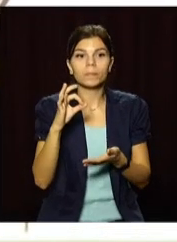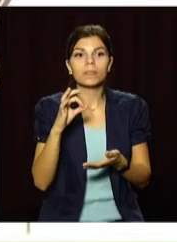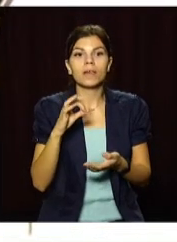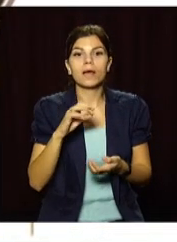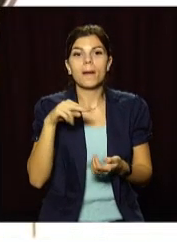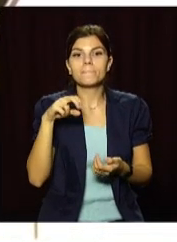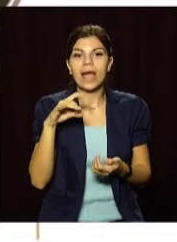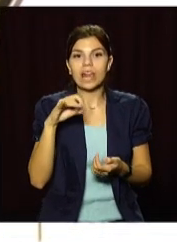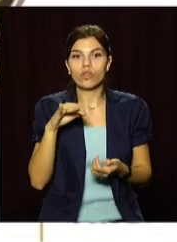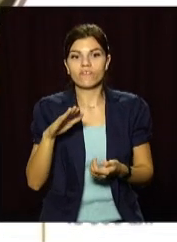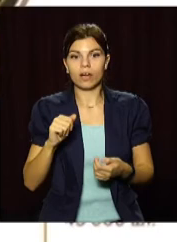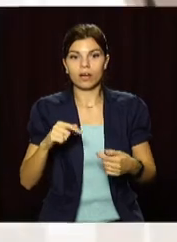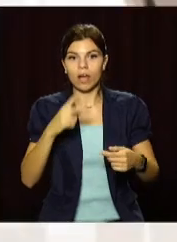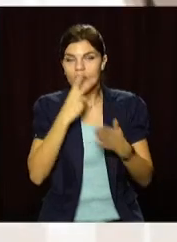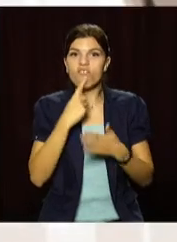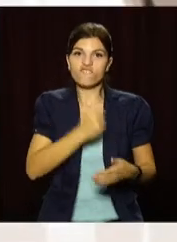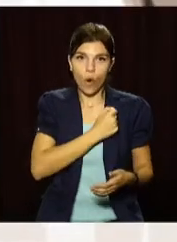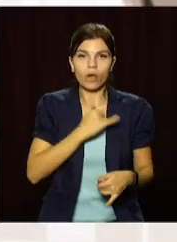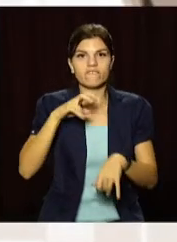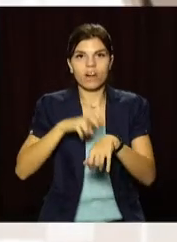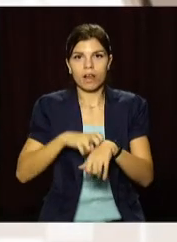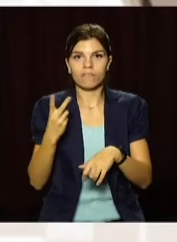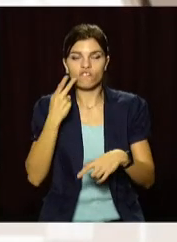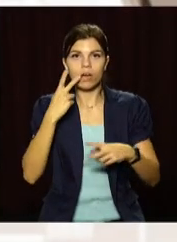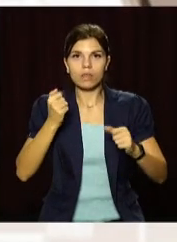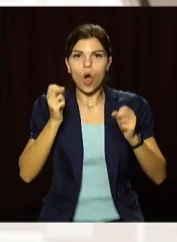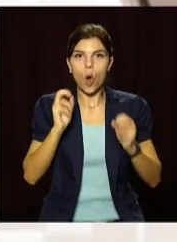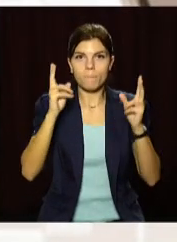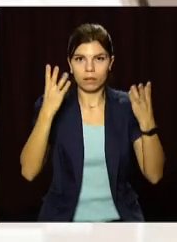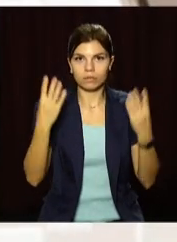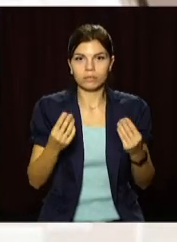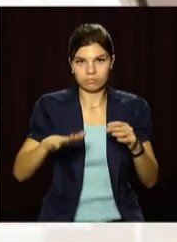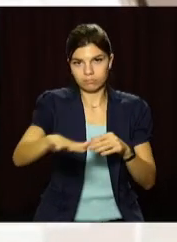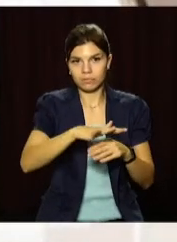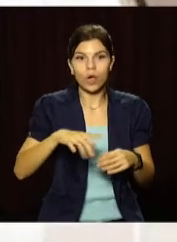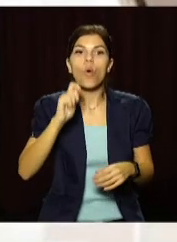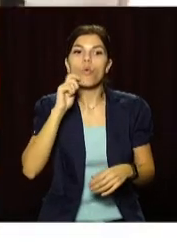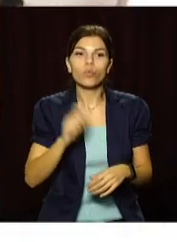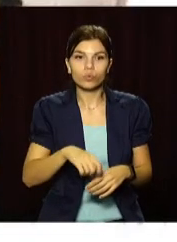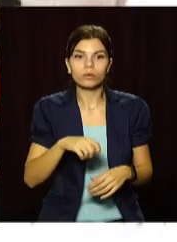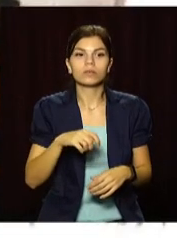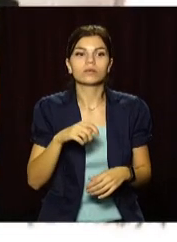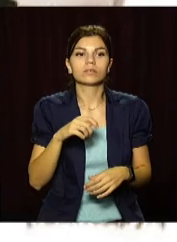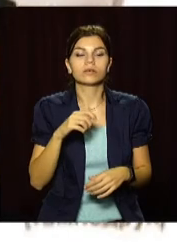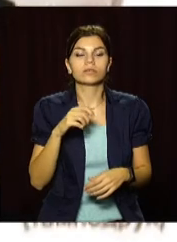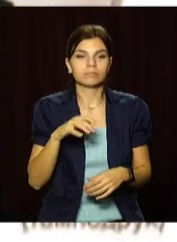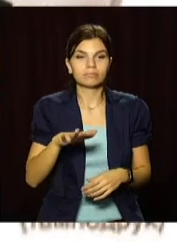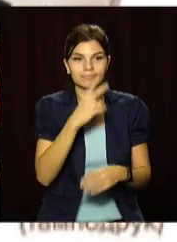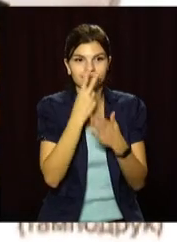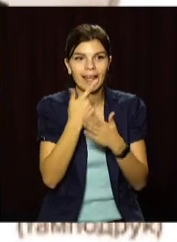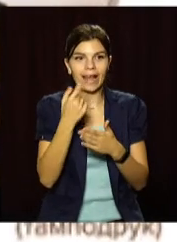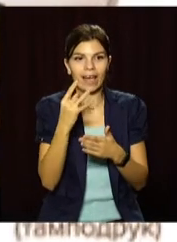«Передова», поруч – зображення воїна та медика. На реверсі – «Малий державний герб України», номінал – «Напис Україна».